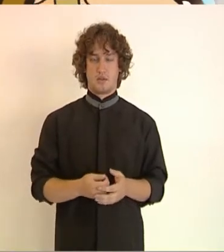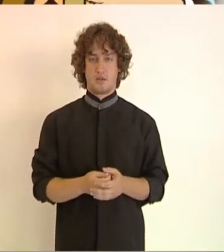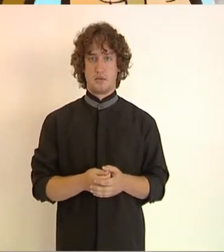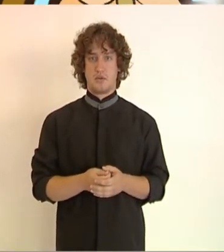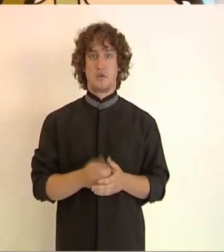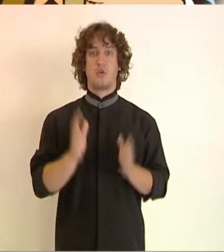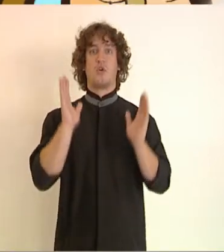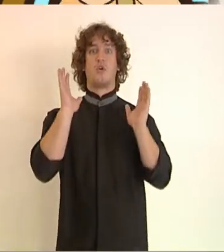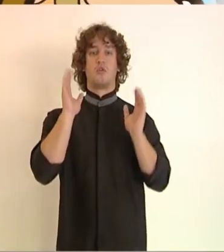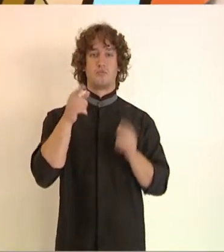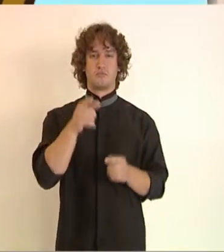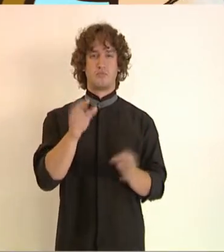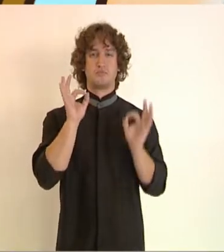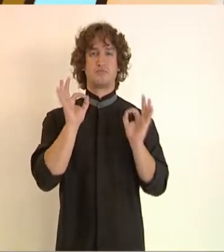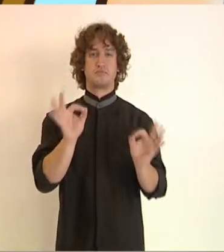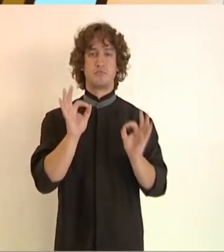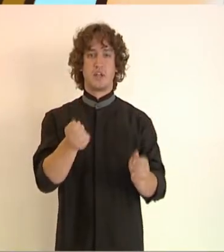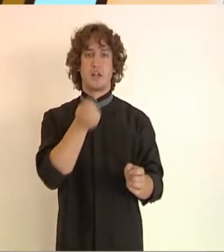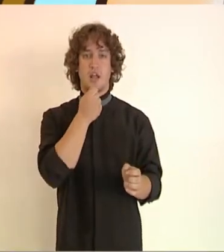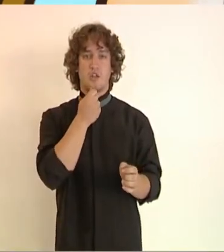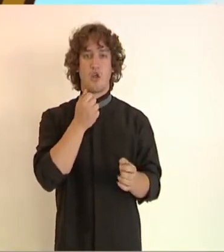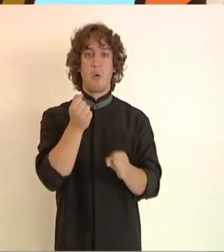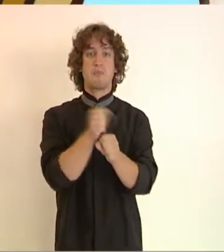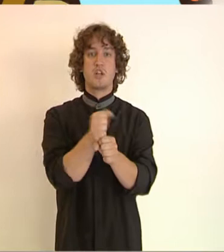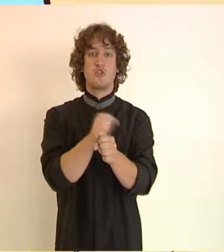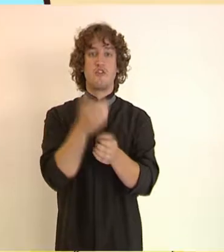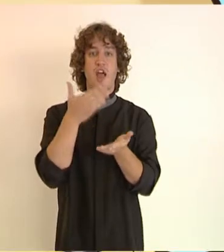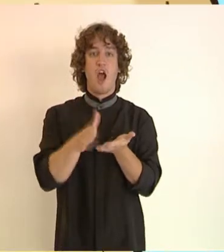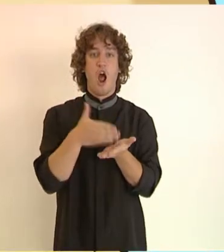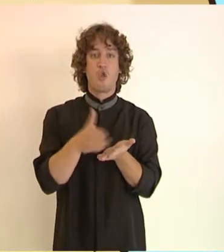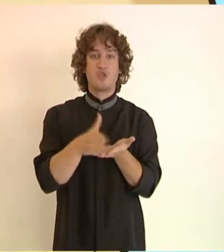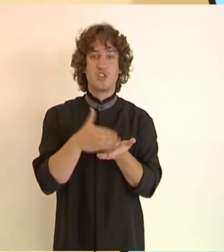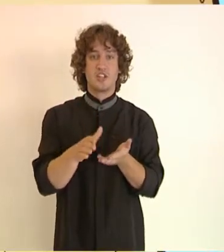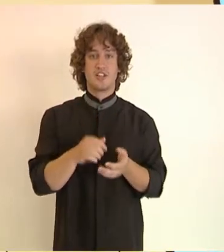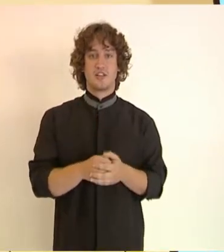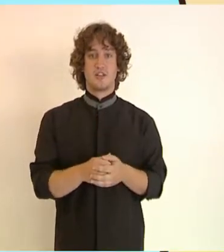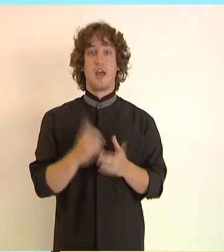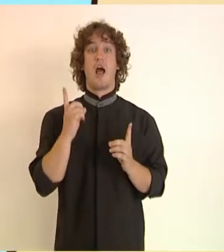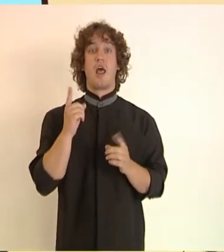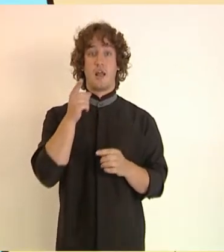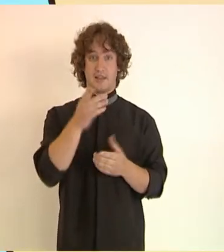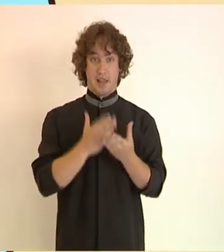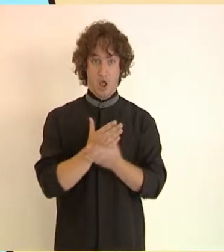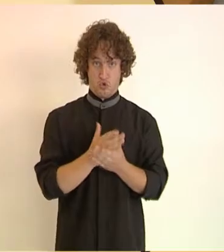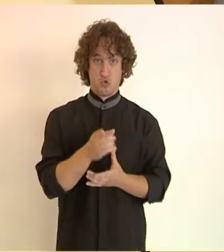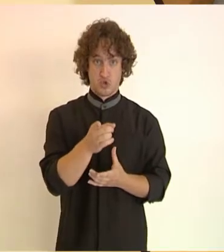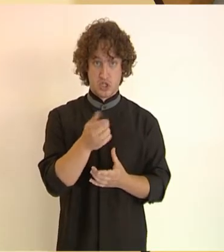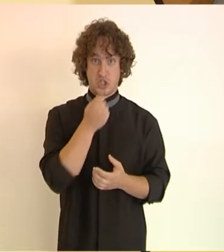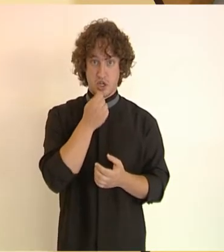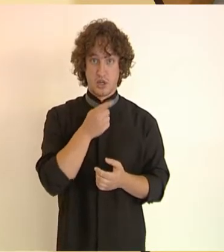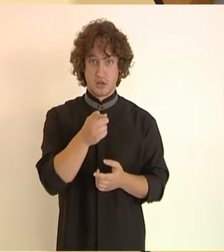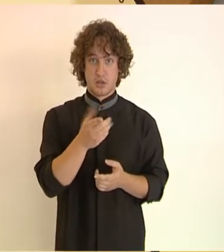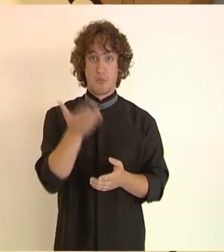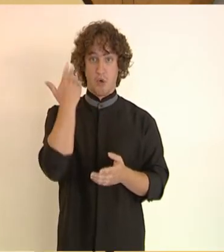Jooo, old lady, Brinzové halúšky so slaninko. Only if you are Jano, to do it. Do